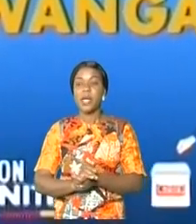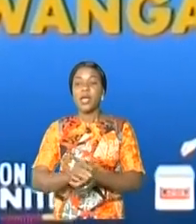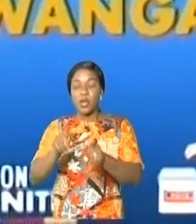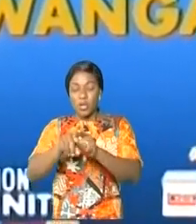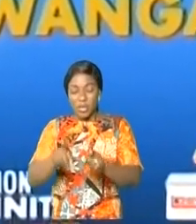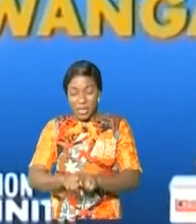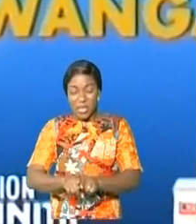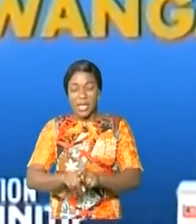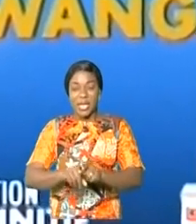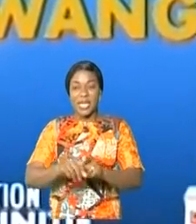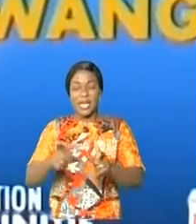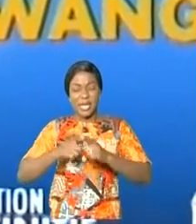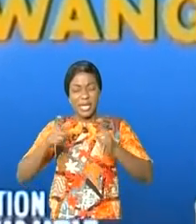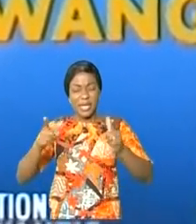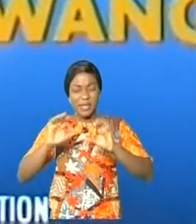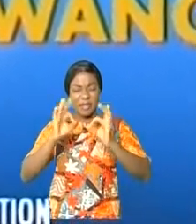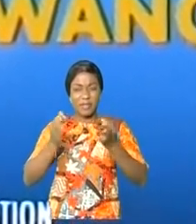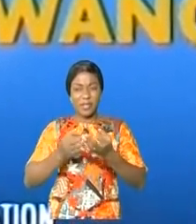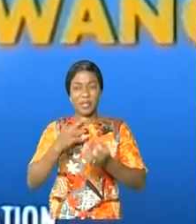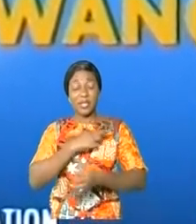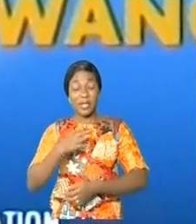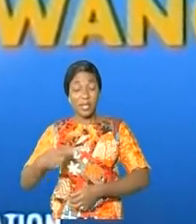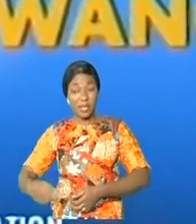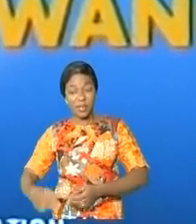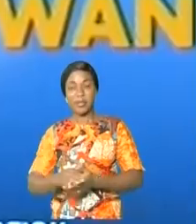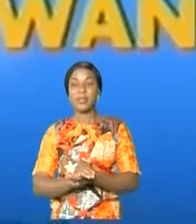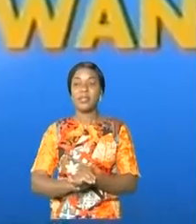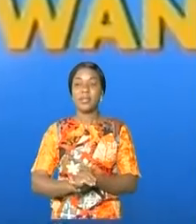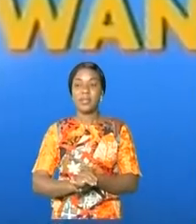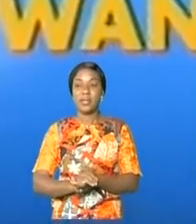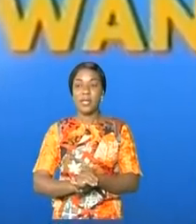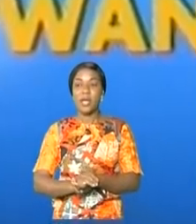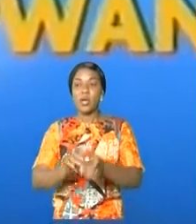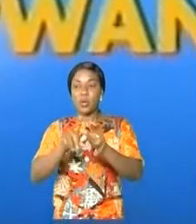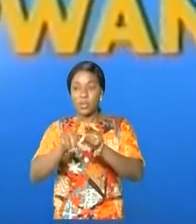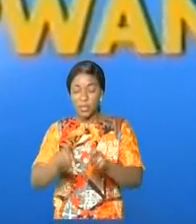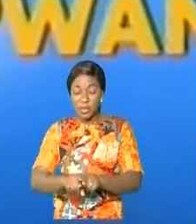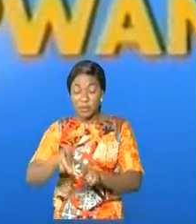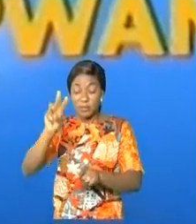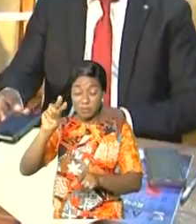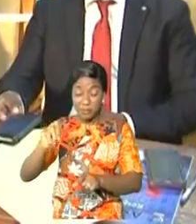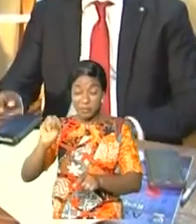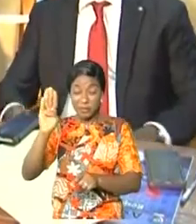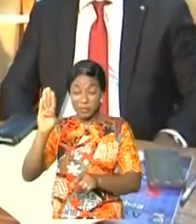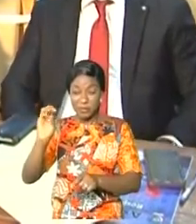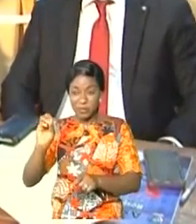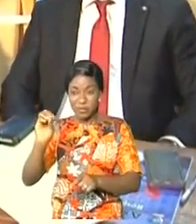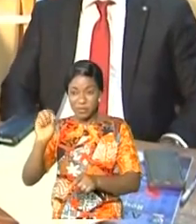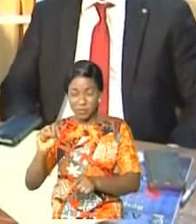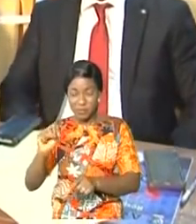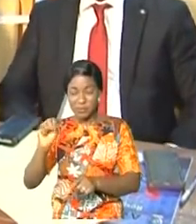famille cheffale, l'Ubabata-Manganda, chefferie faisant partie de l'Empire Lunda. Marié, père de plusieurs enfants,